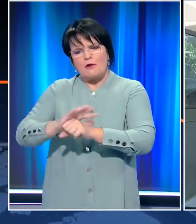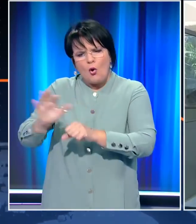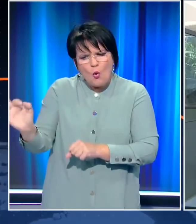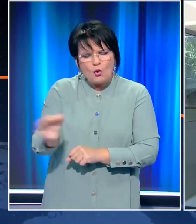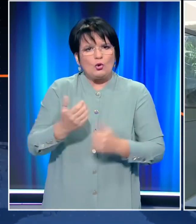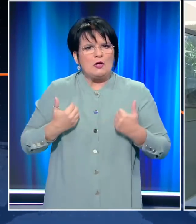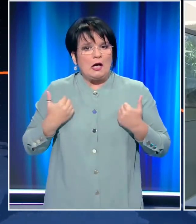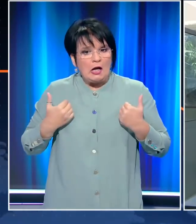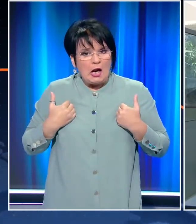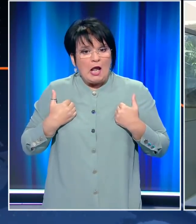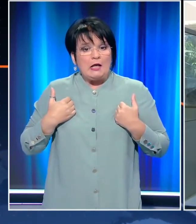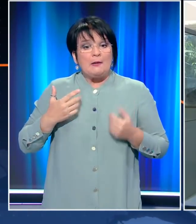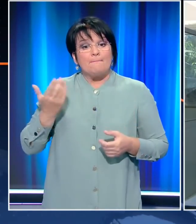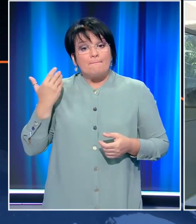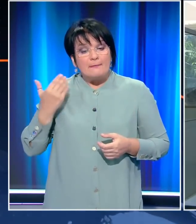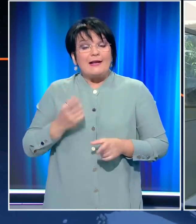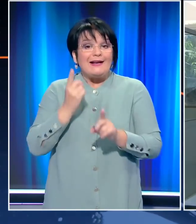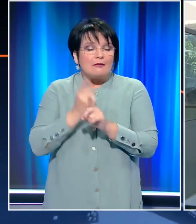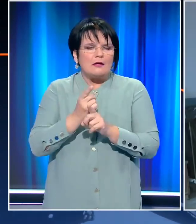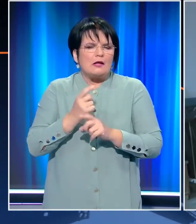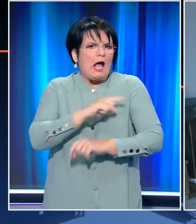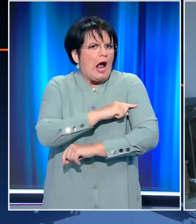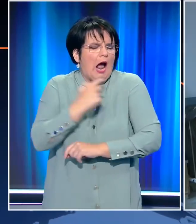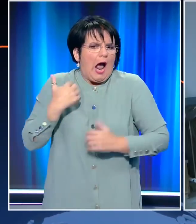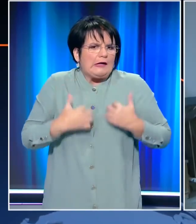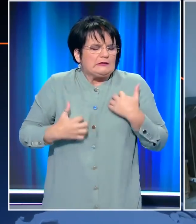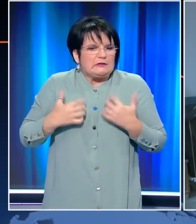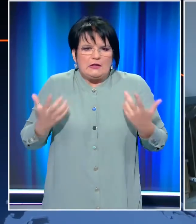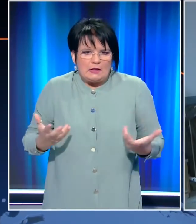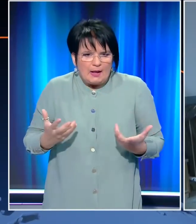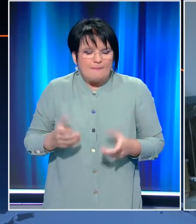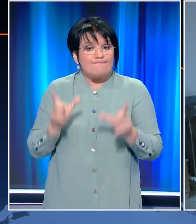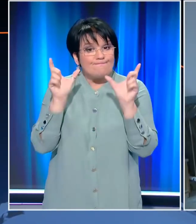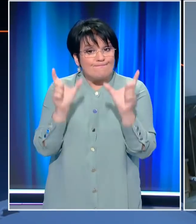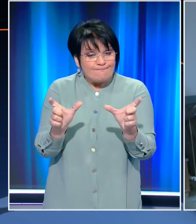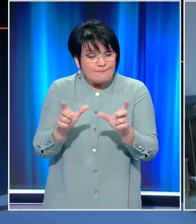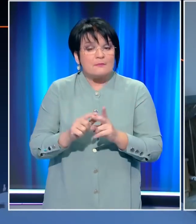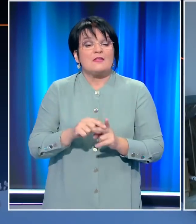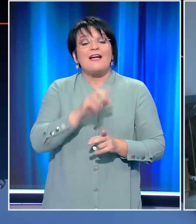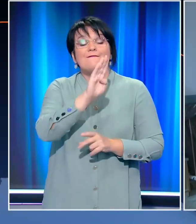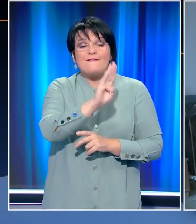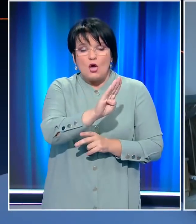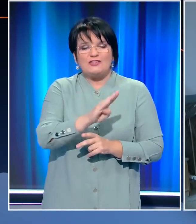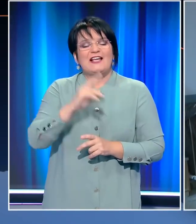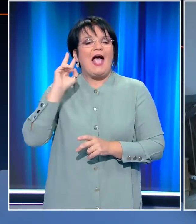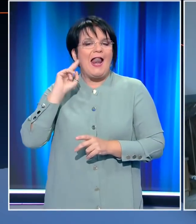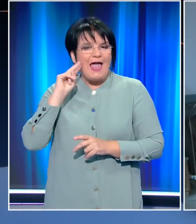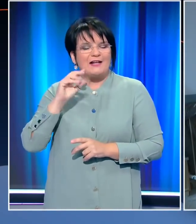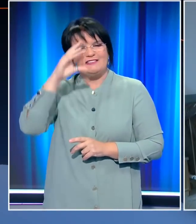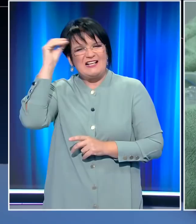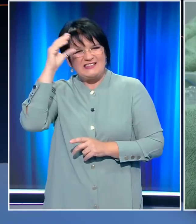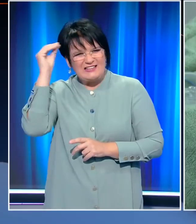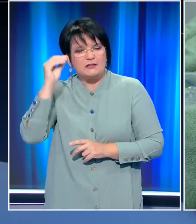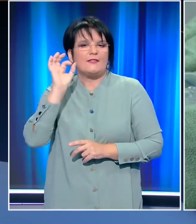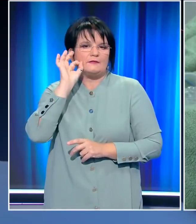του ίου στους νέους χτύπησε καμπανάκι στους ειδικούς. Στο επίπεδο 3 της αυξημένης επιτήρησης ανέβηκαν Βιωτία, Λάρισα, Σέρες